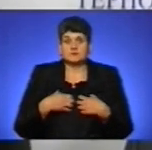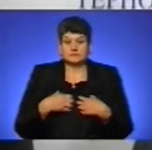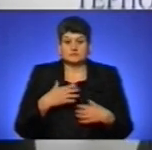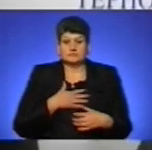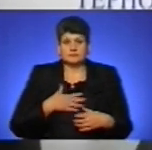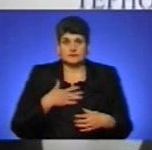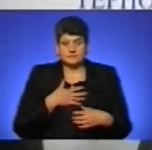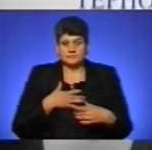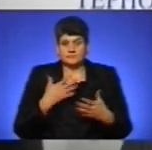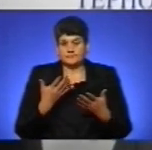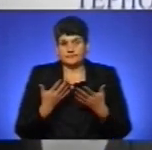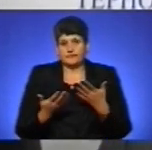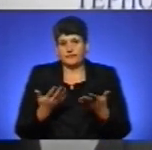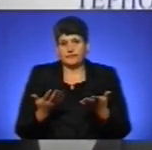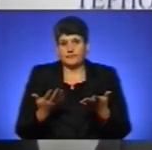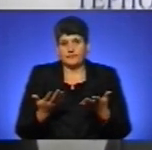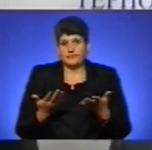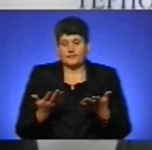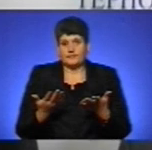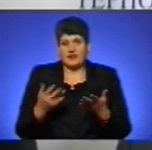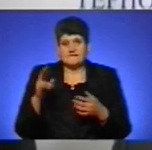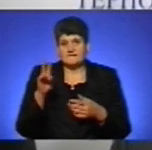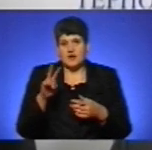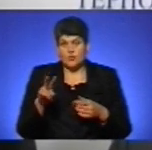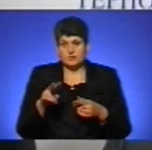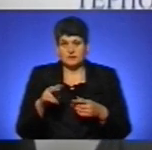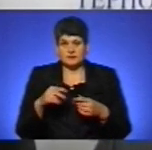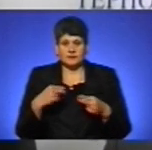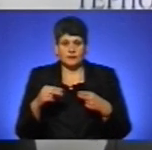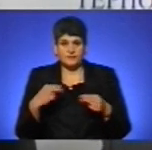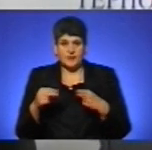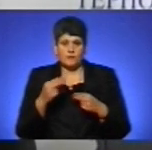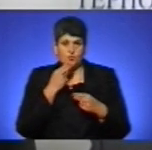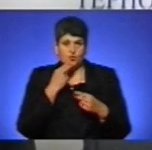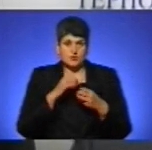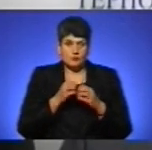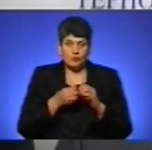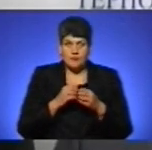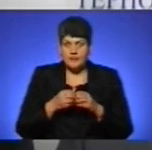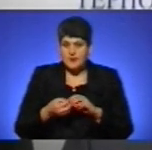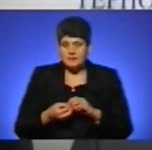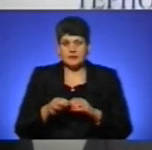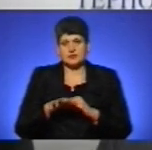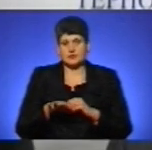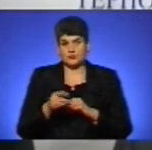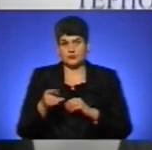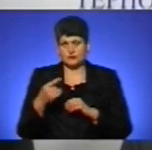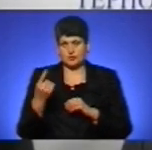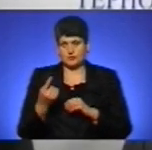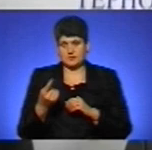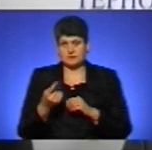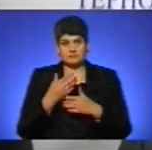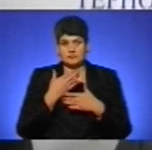якихось певного роду валютних спекуляцій, або продовольчих проблем на території Тернопільської області,